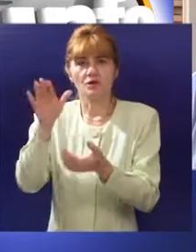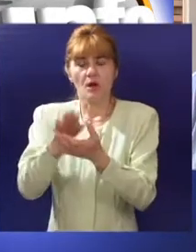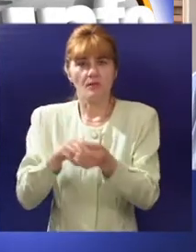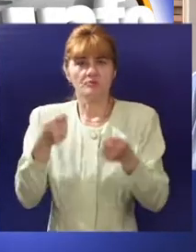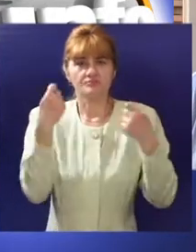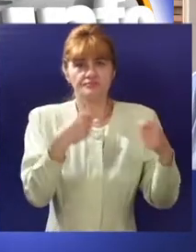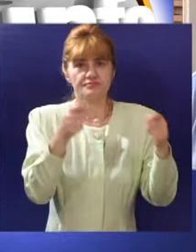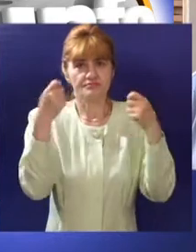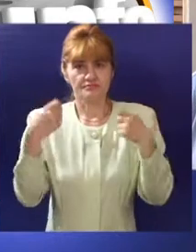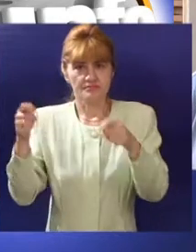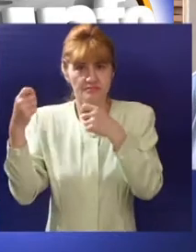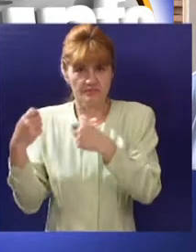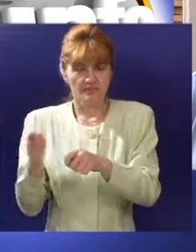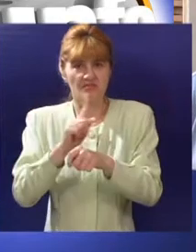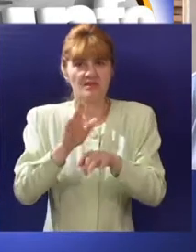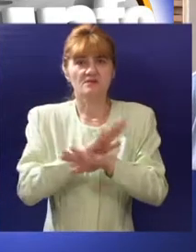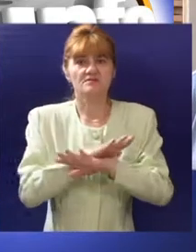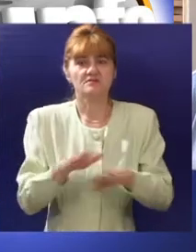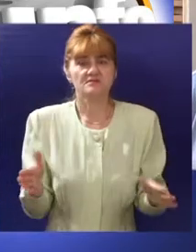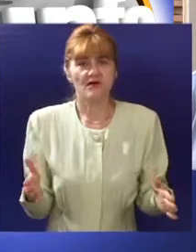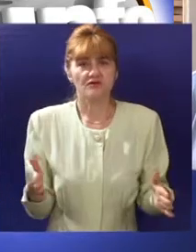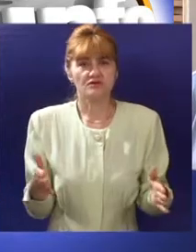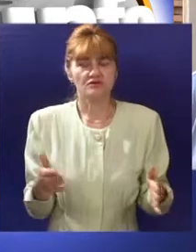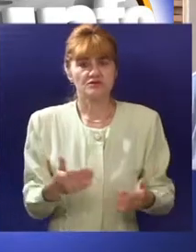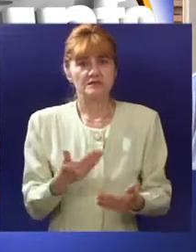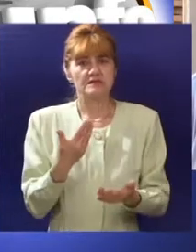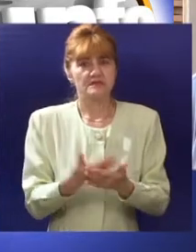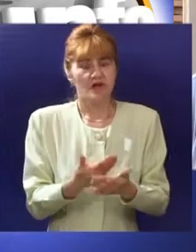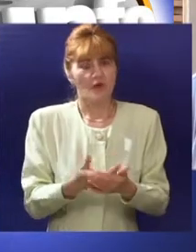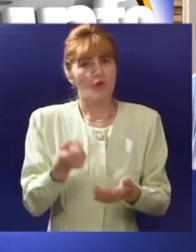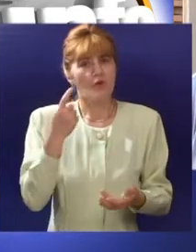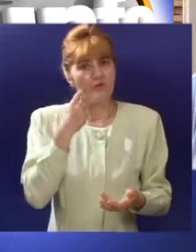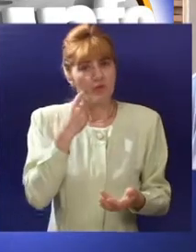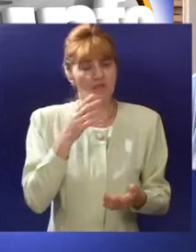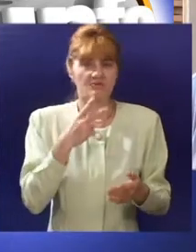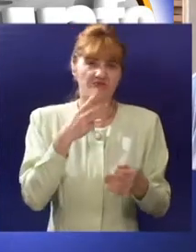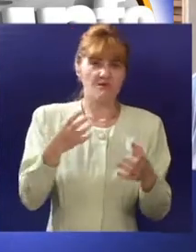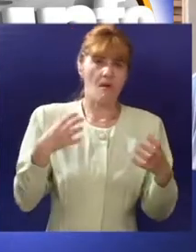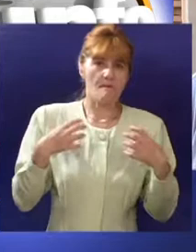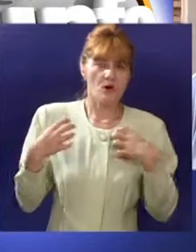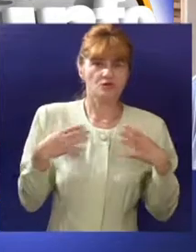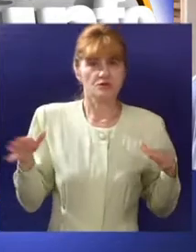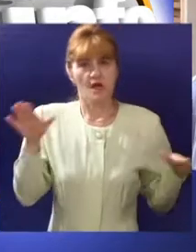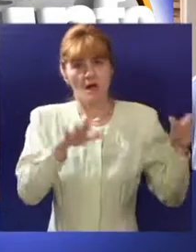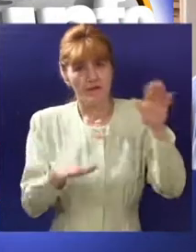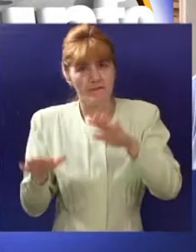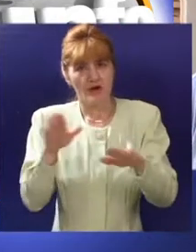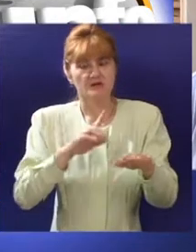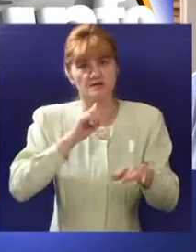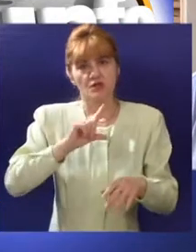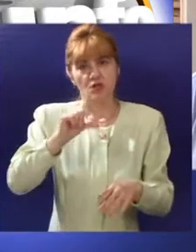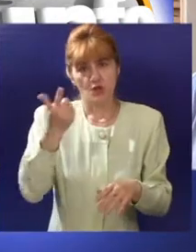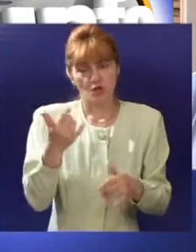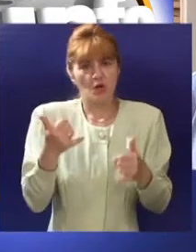velikih vlaganja i velikih projekata i nijedan nije završen pa da počnemo od pozorišta bazena pa tako nadalje